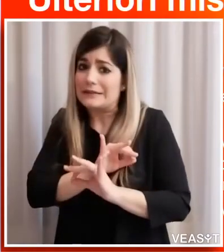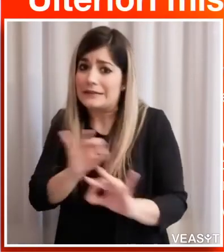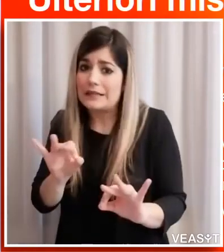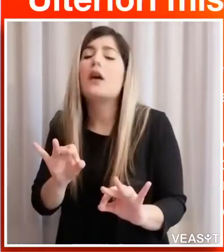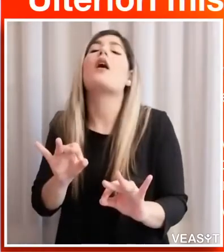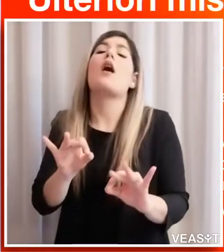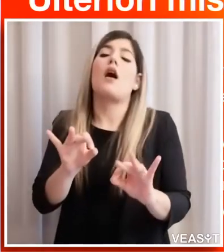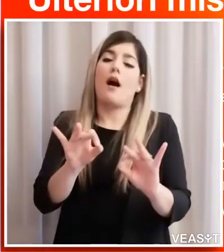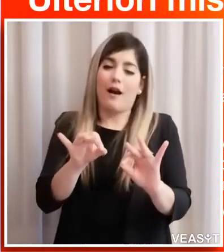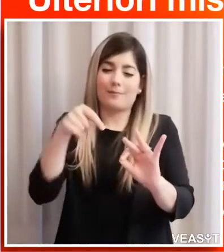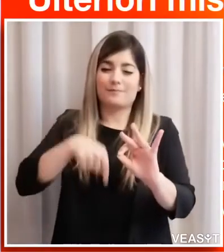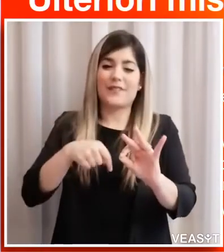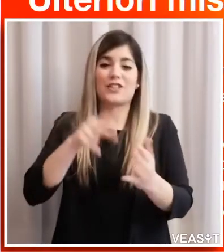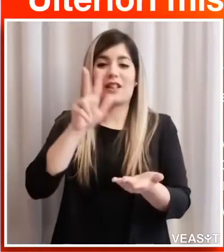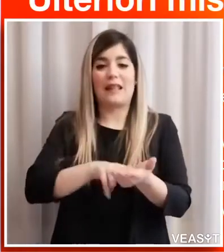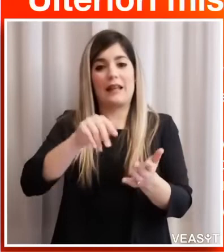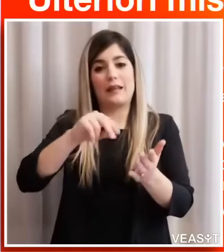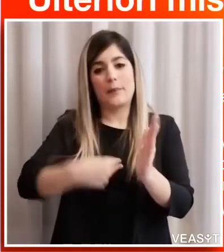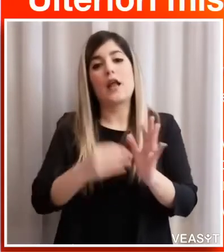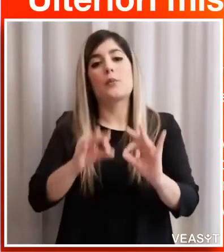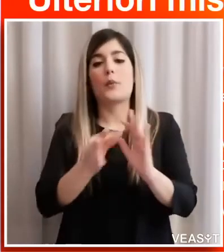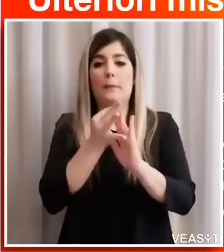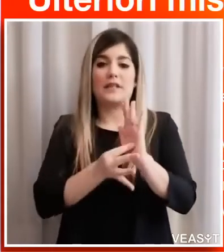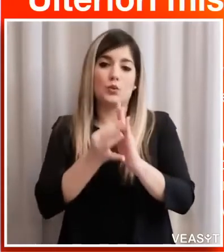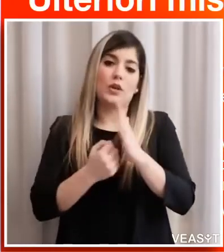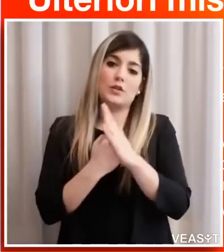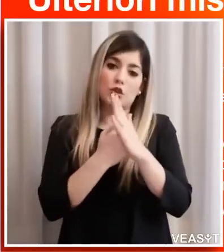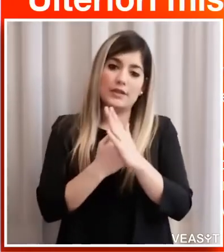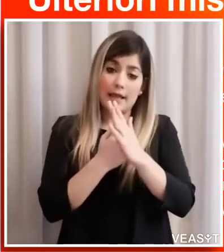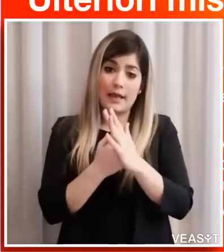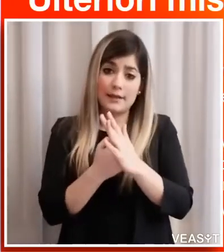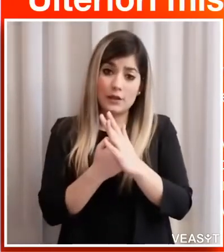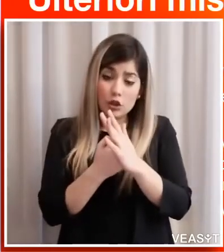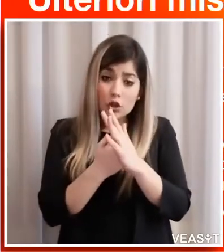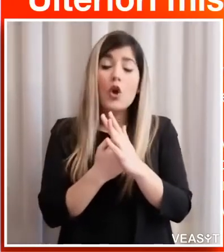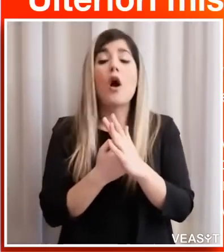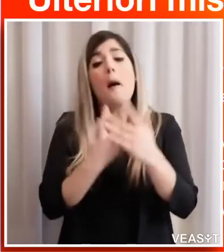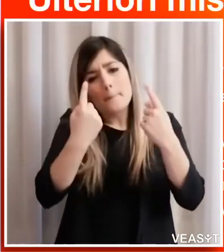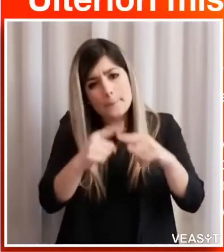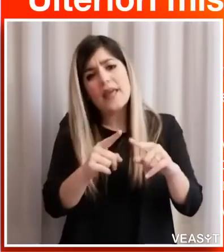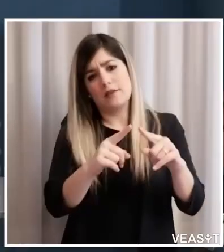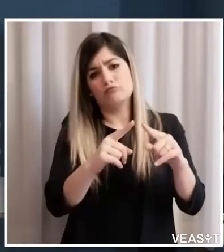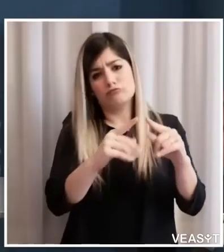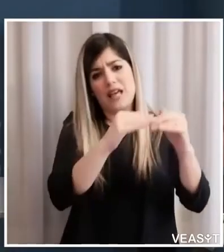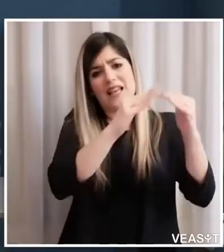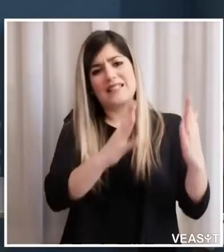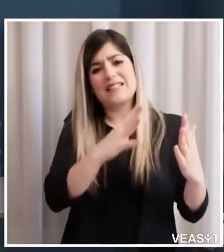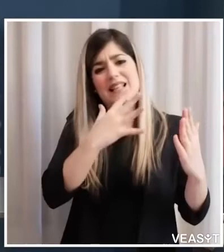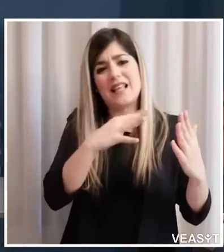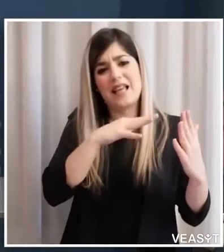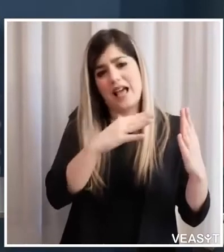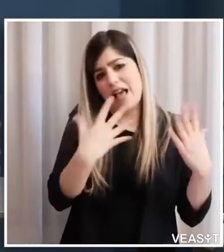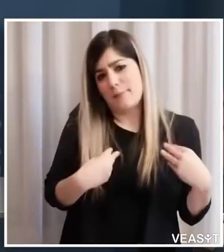misure di sostegno sia per le risidenze per gli anziani che anche per i servizi sociali delegati